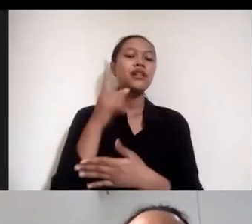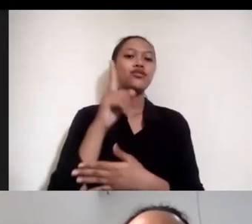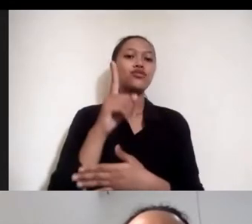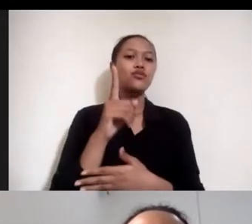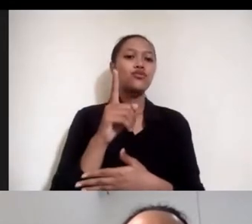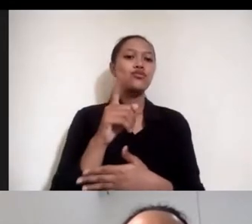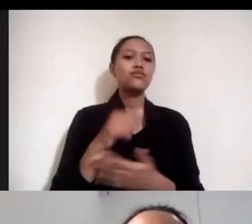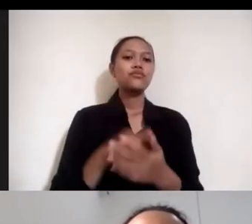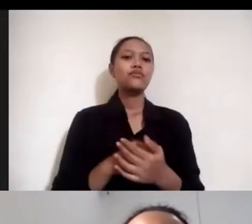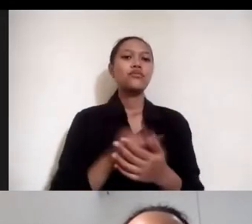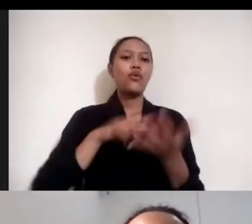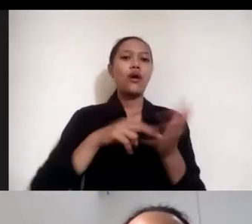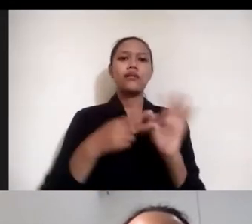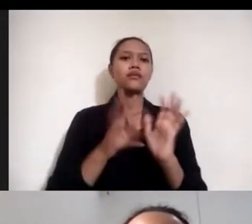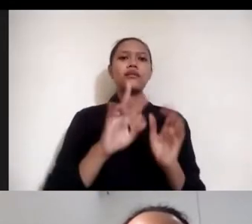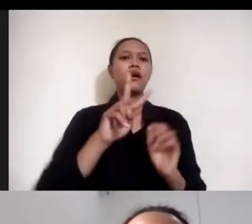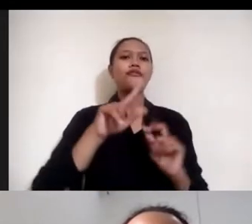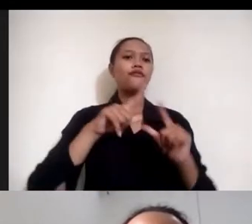kemudian